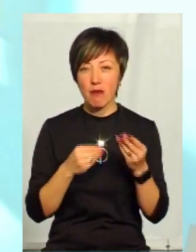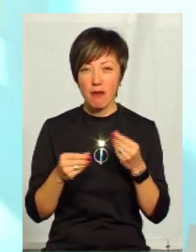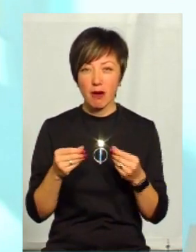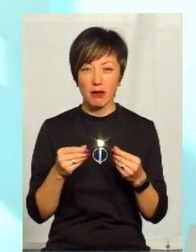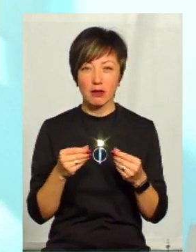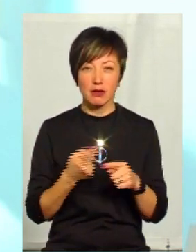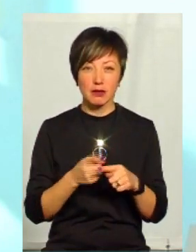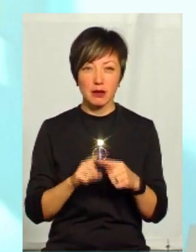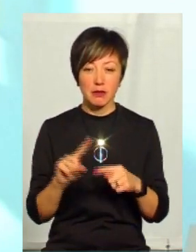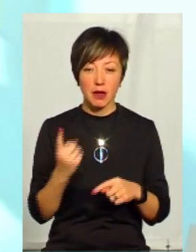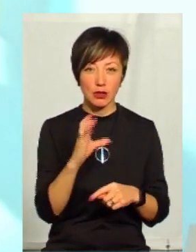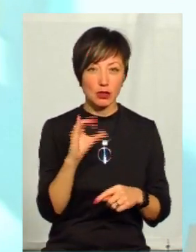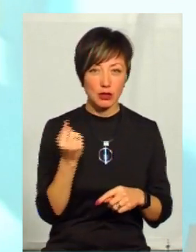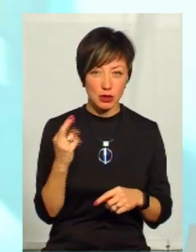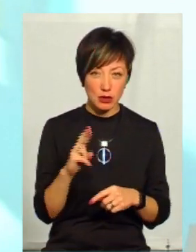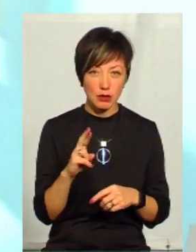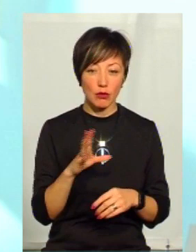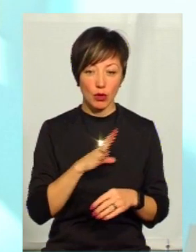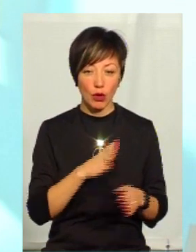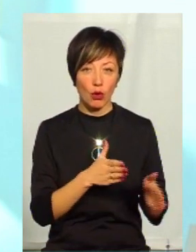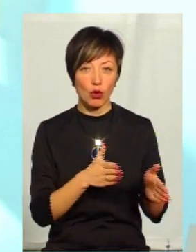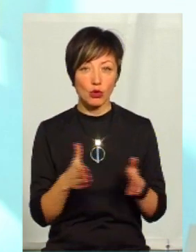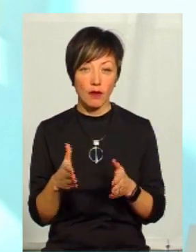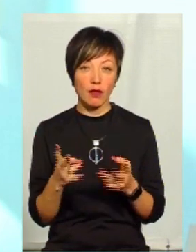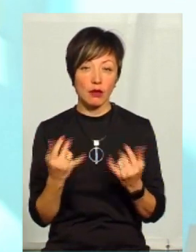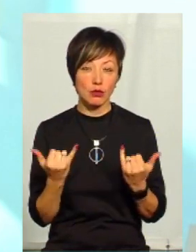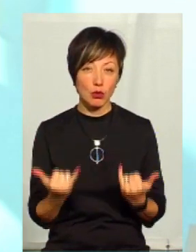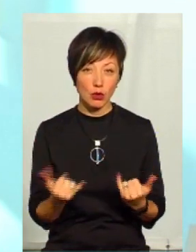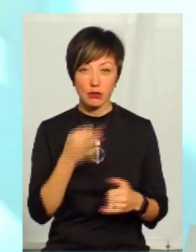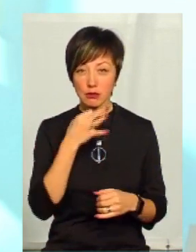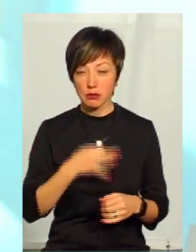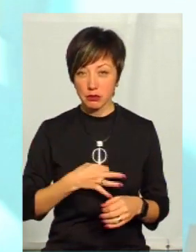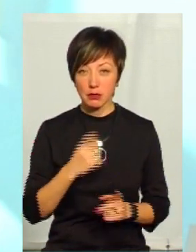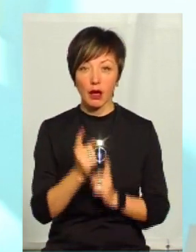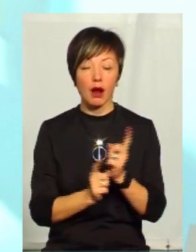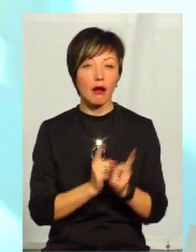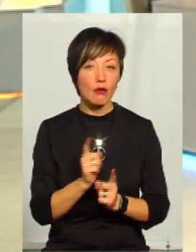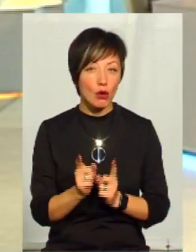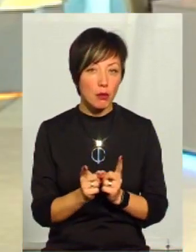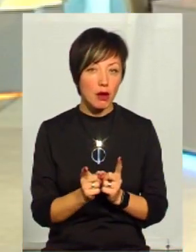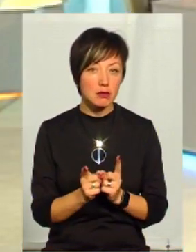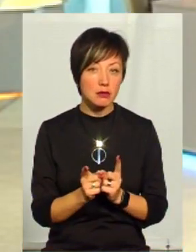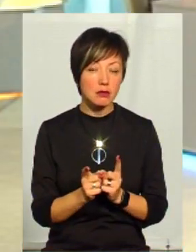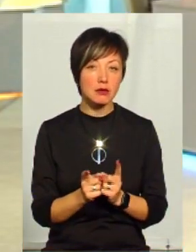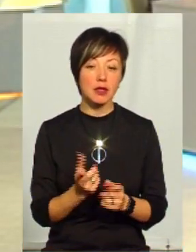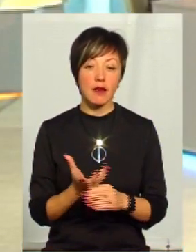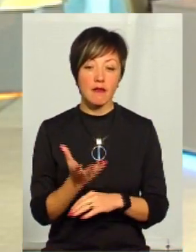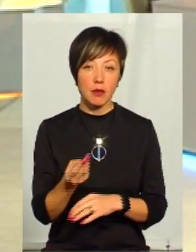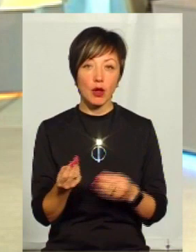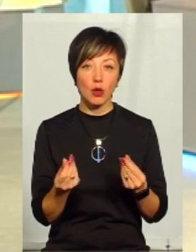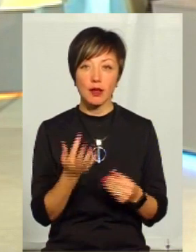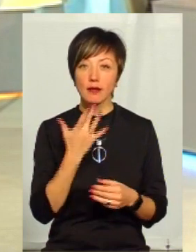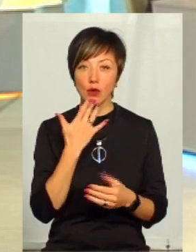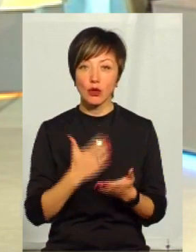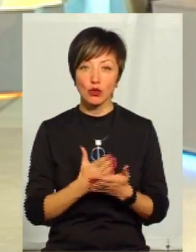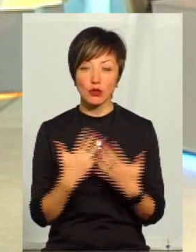починатися безпосередньо з 1 січня, ми були до цього готові. Але на сьогодні нам сказали, що реформа і виплата коштів